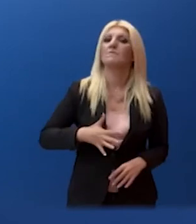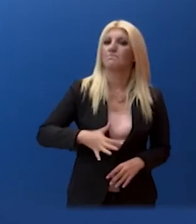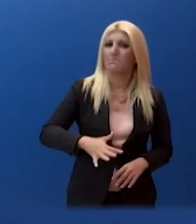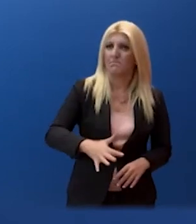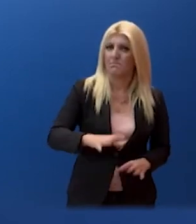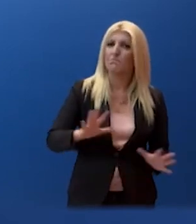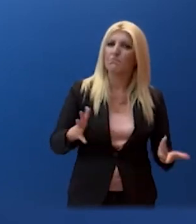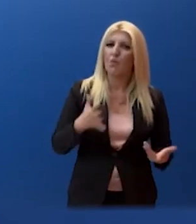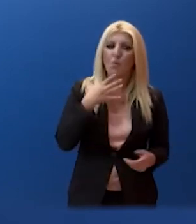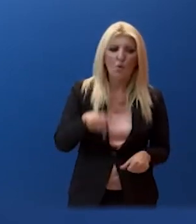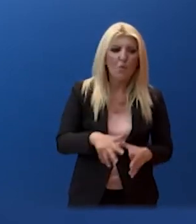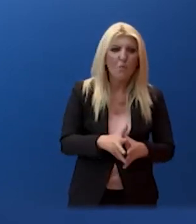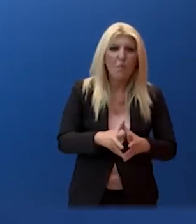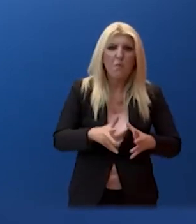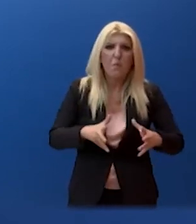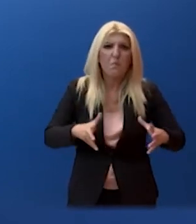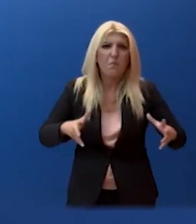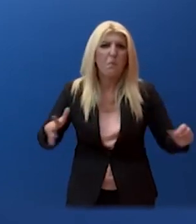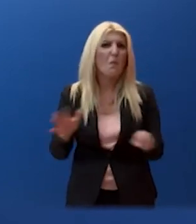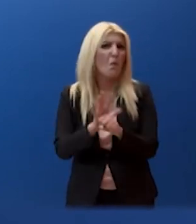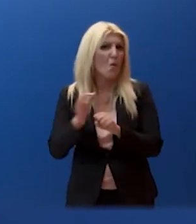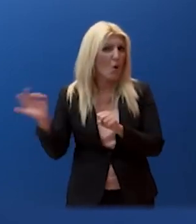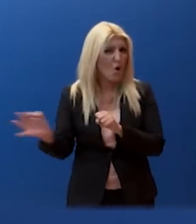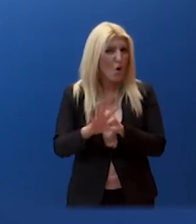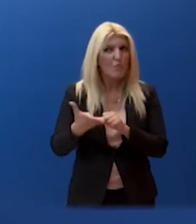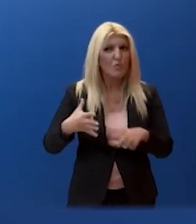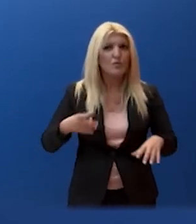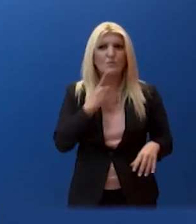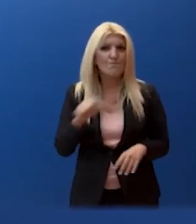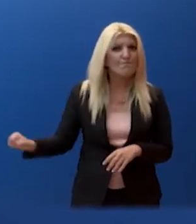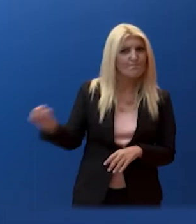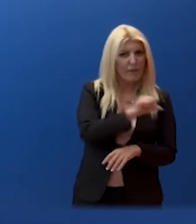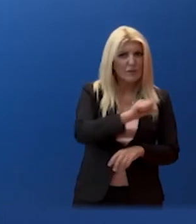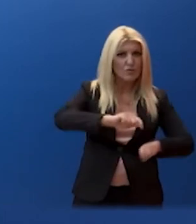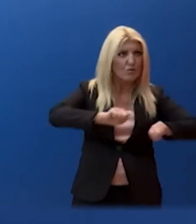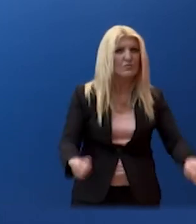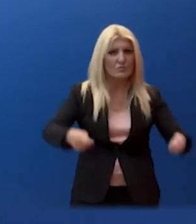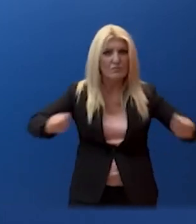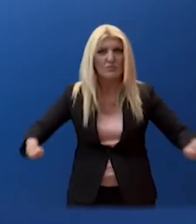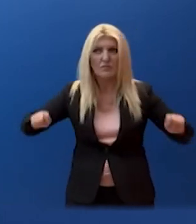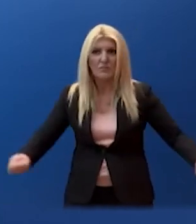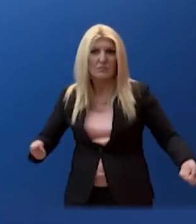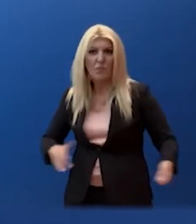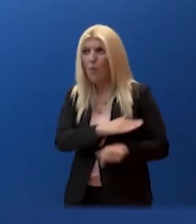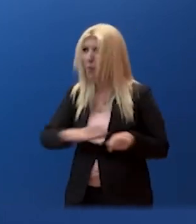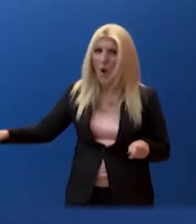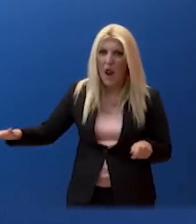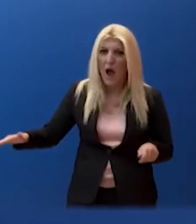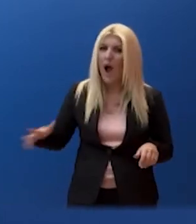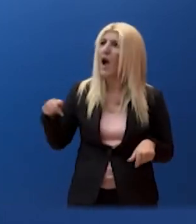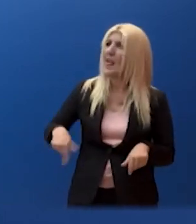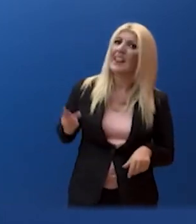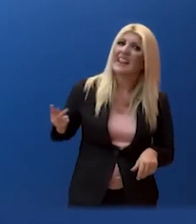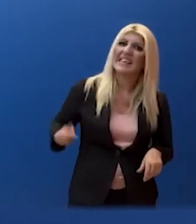νέο lockdown, λόγω της αύξησης των κρουσμάτων και κυρίως στην Αττική, και αν αντέχει η οικονομία ένα δεύτερο lockdown. Και μια δεύτερη ερώτηση για τη Μόρια.